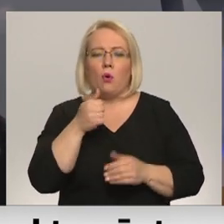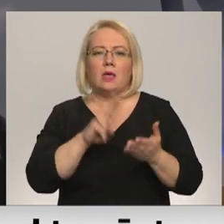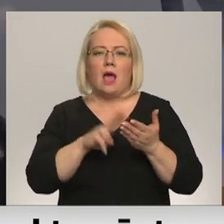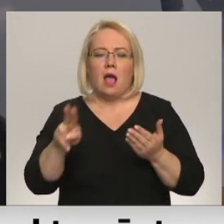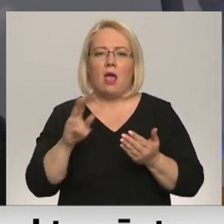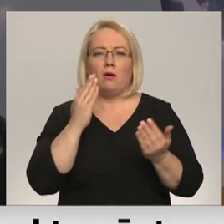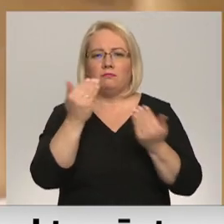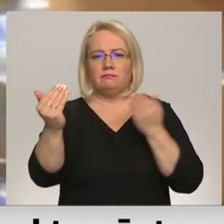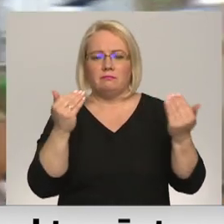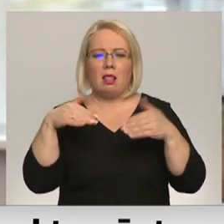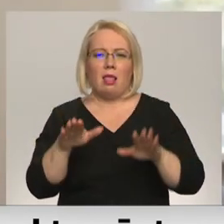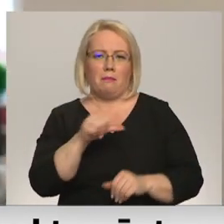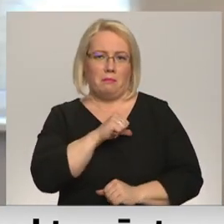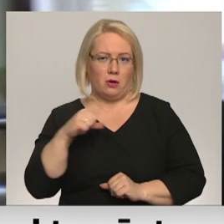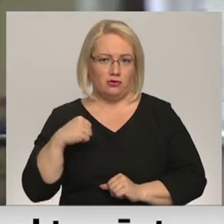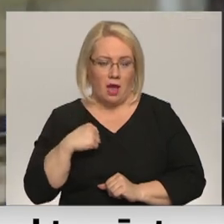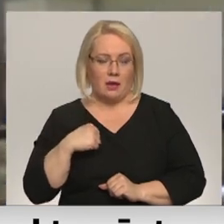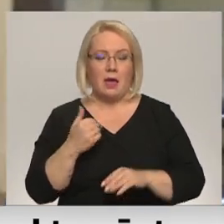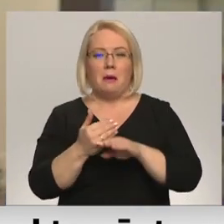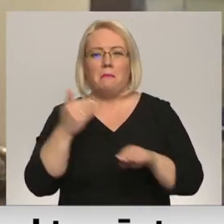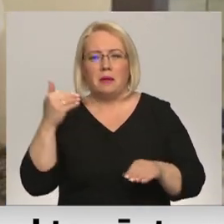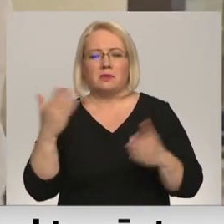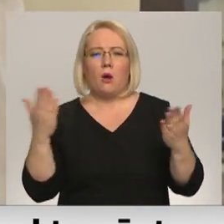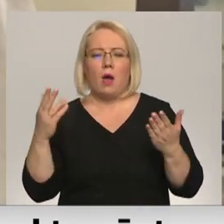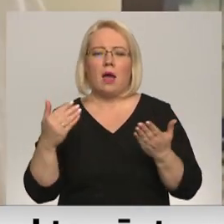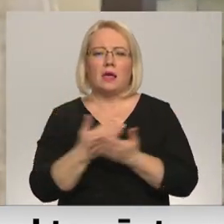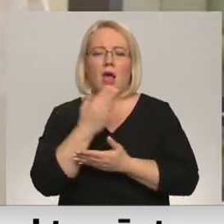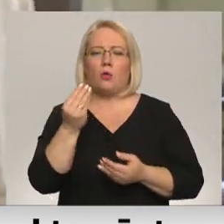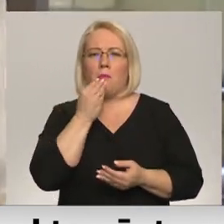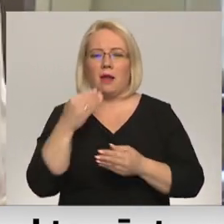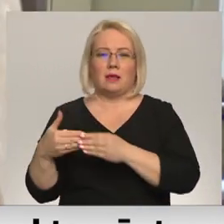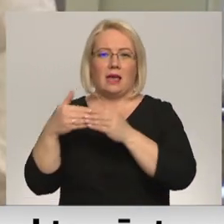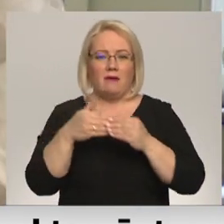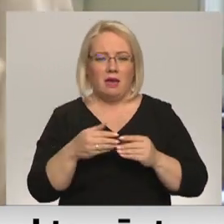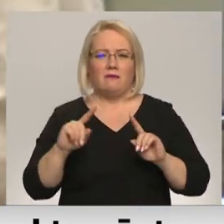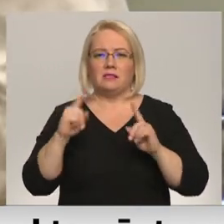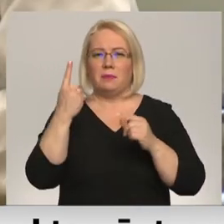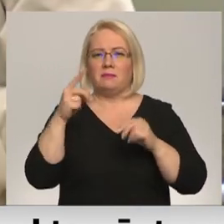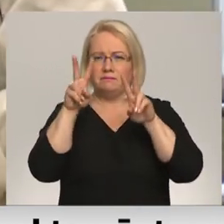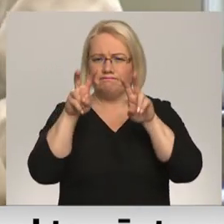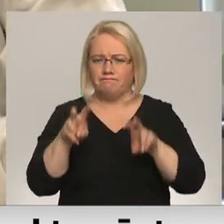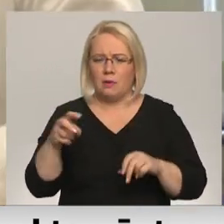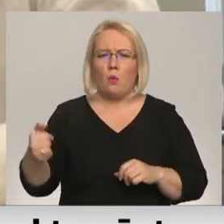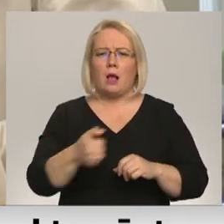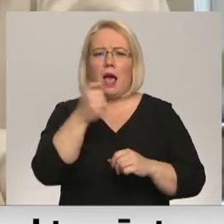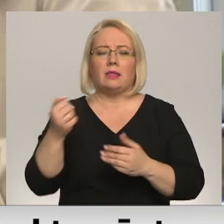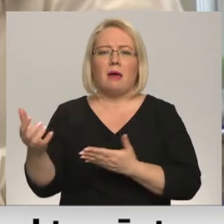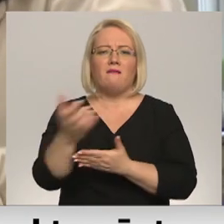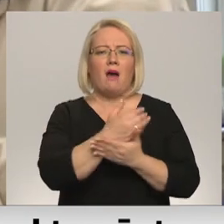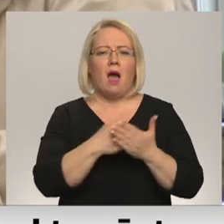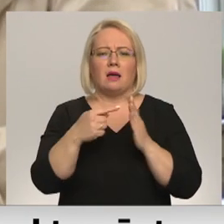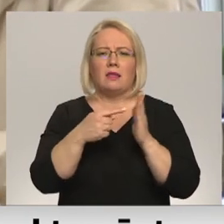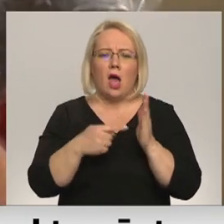katrai pašai. Pirms kāda veida jauno pārtiku atļaut ieviest, tiek veikti pētījumu un gadiem vākt dati par pārtikas